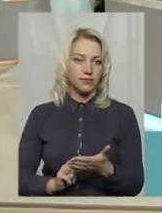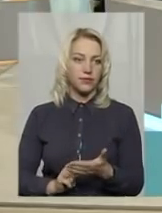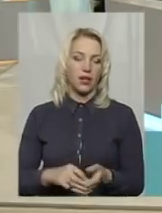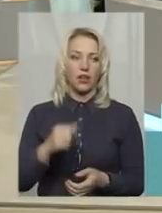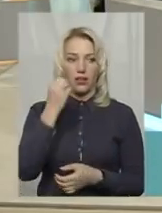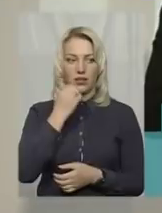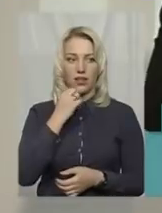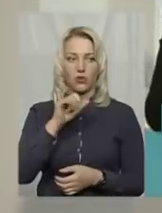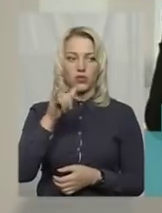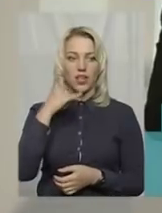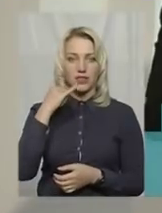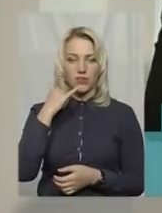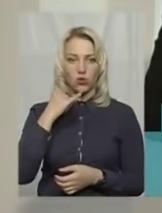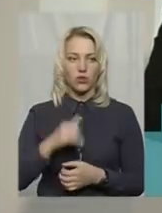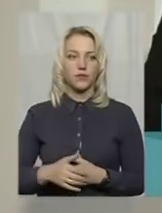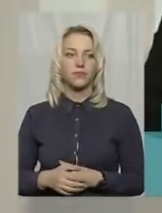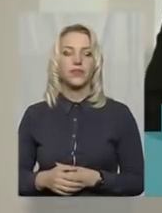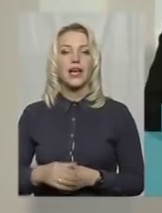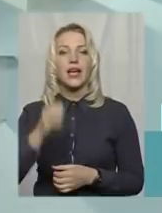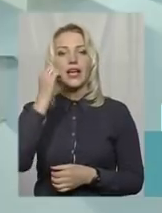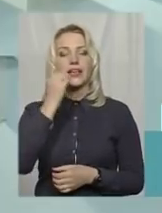Дякуємо вам за дзвінок. Дуже дякую за запитання.